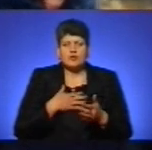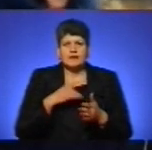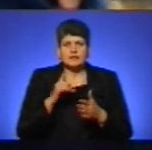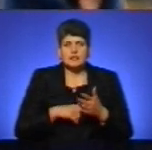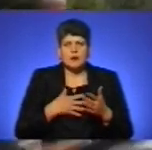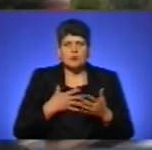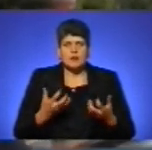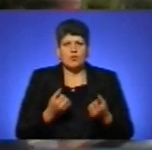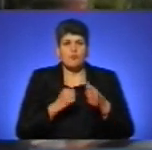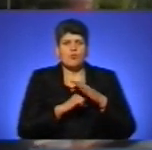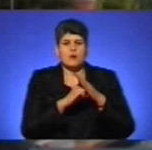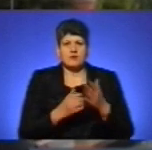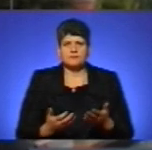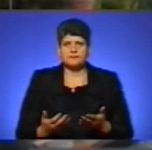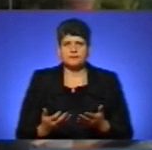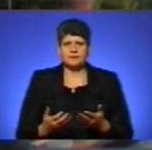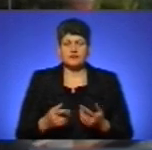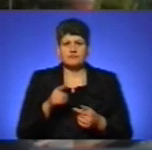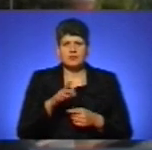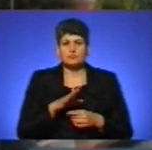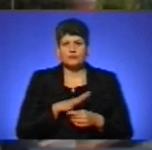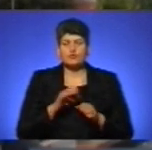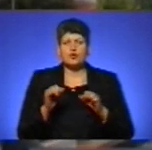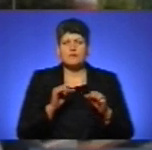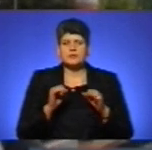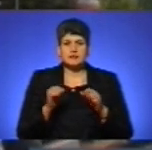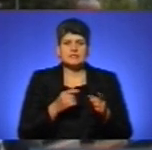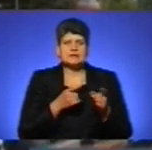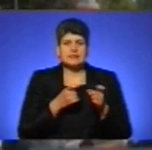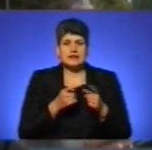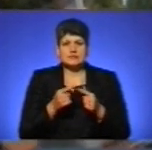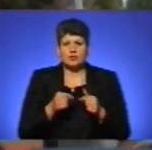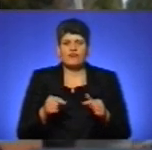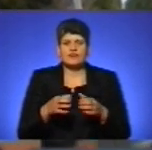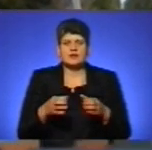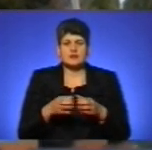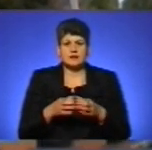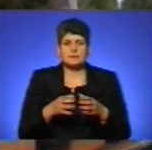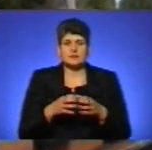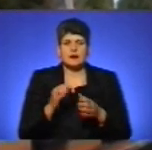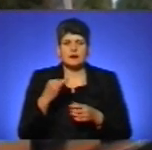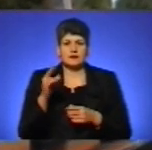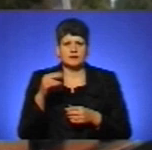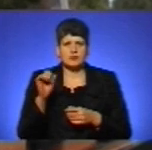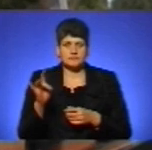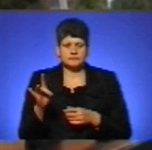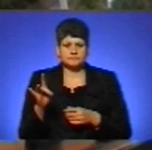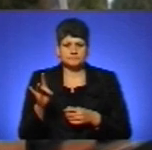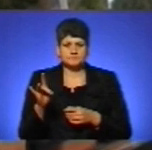опора. Він був командиром Стрілецького відділення батальйону «Айдар».